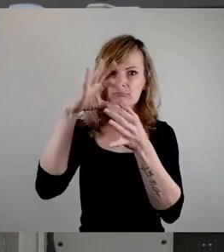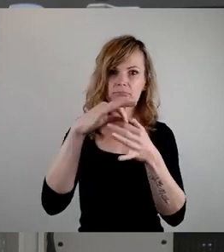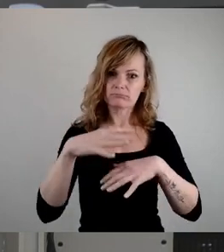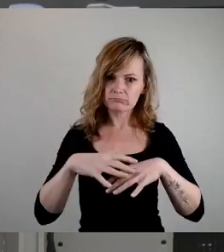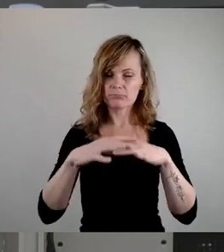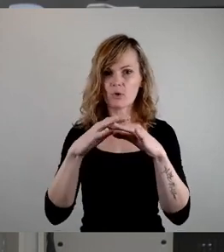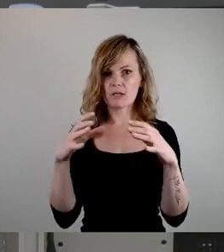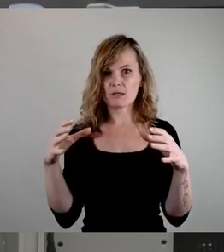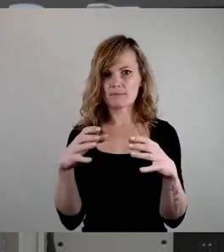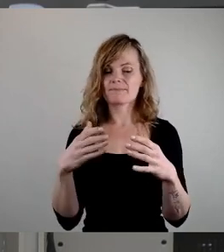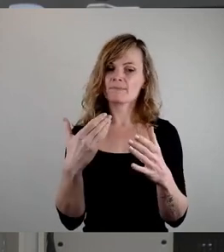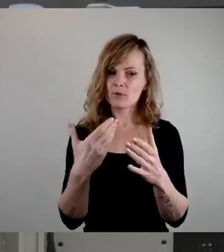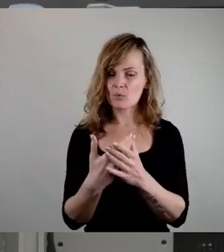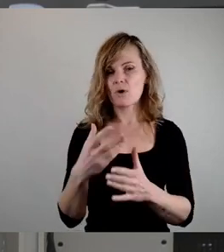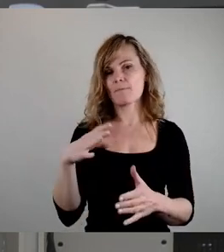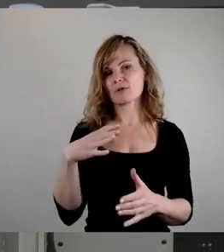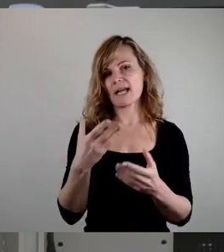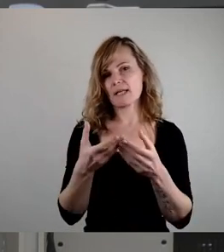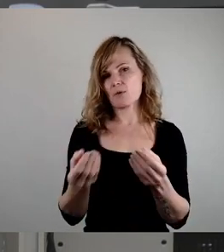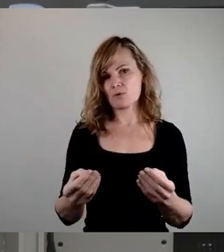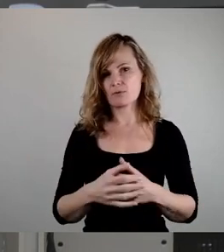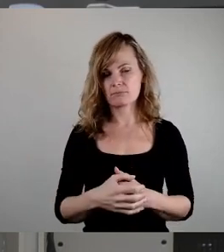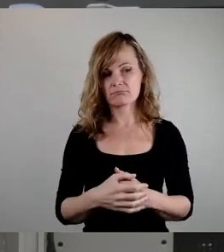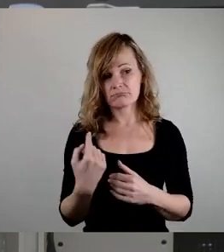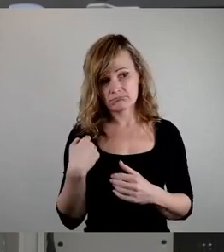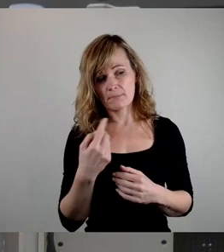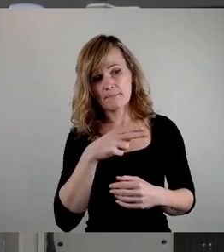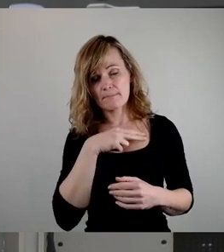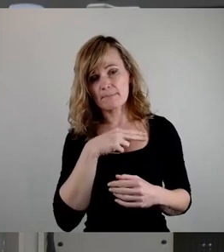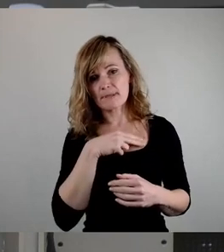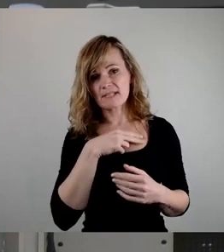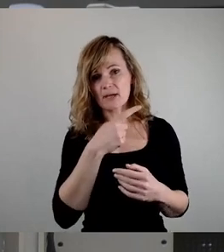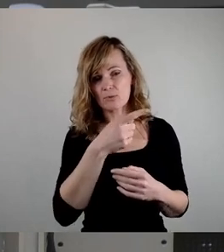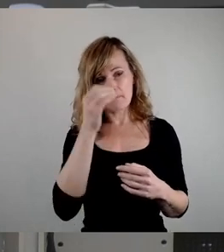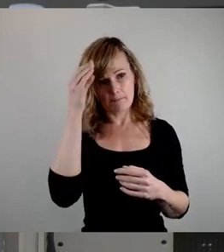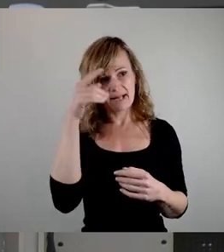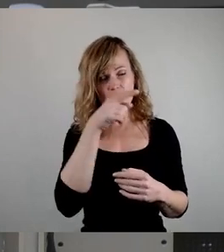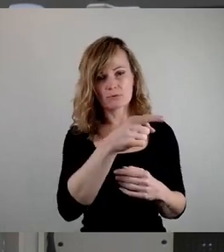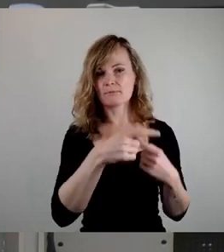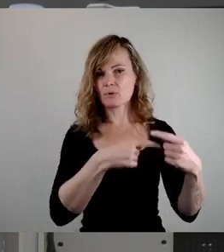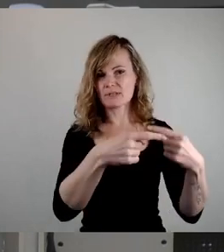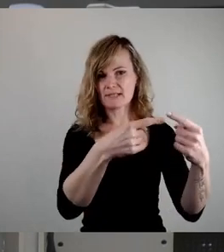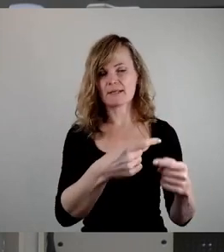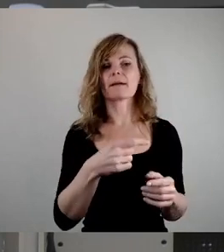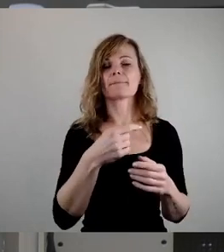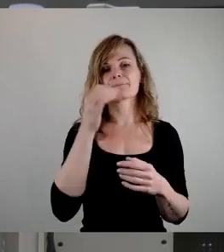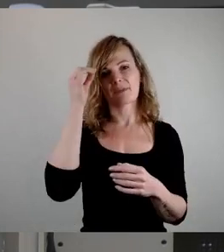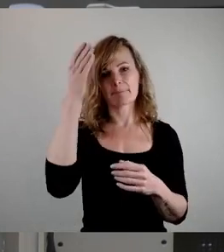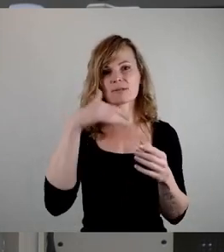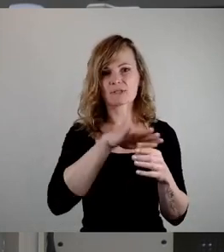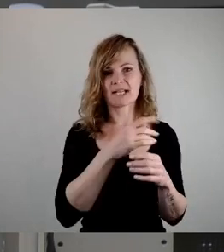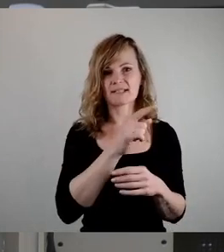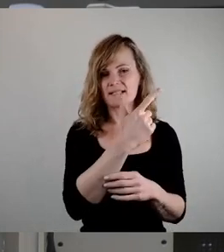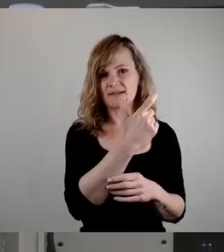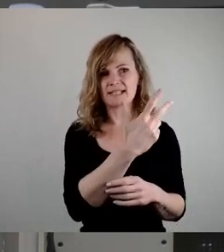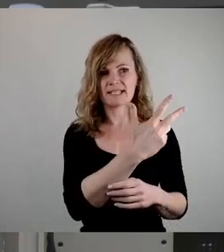die zeitgemäß sind. Wir haben gerade diesen Prozess im Bildungsministerium, Bildungsland 2030, also wenn wir bis 2030 hier in